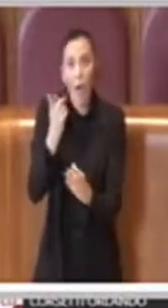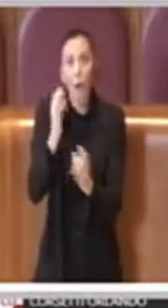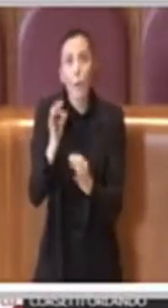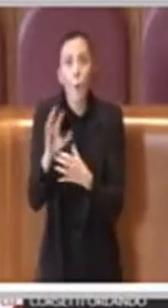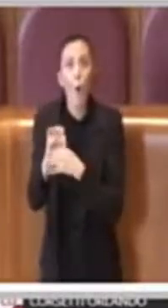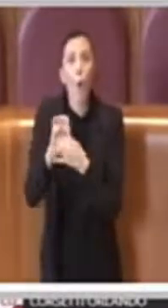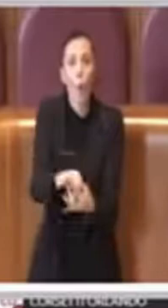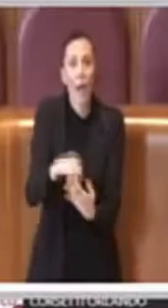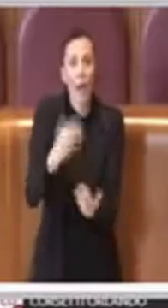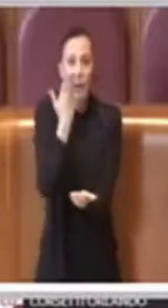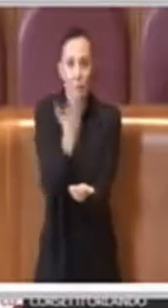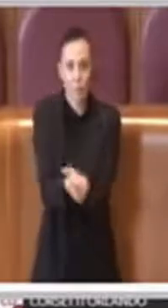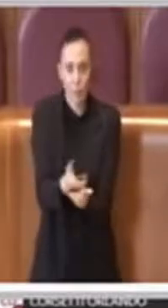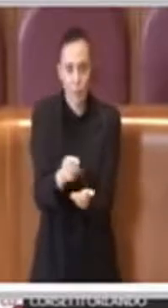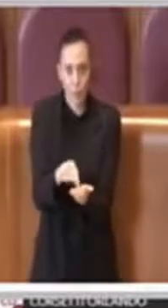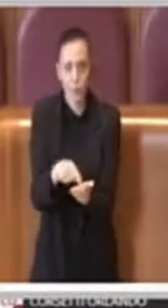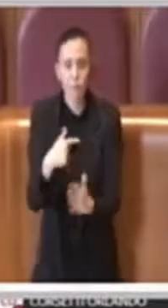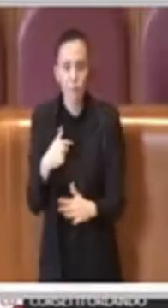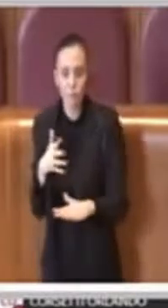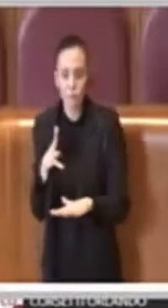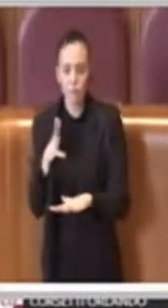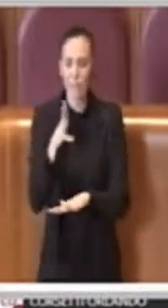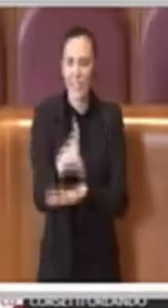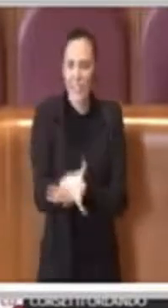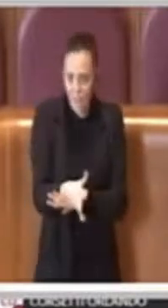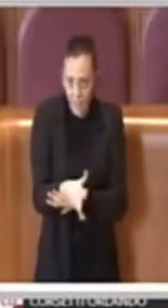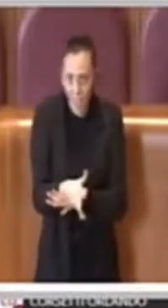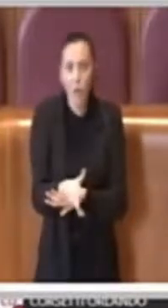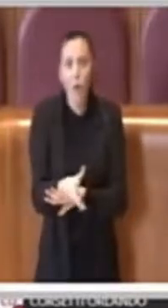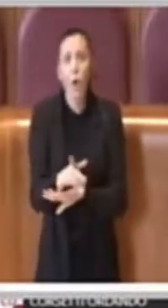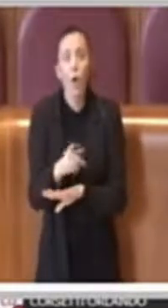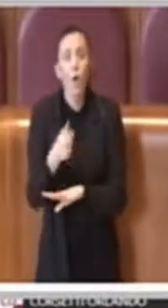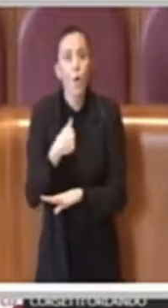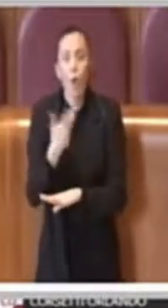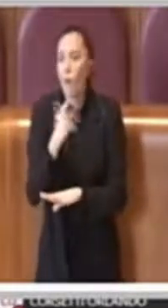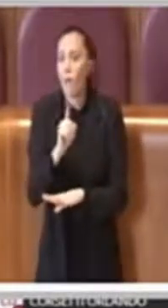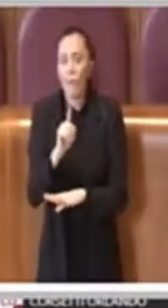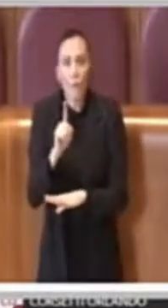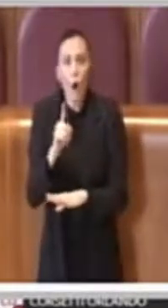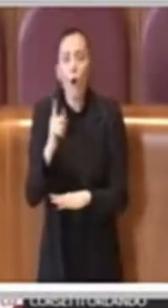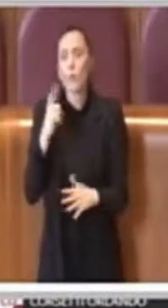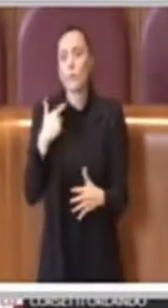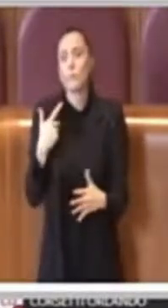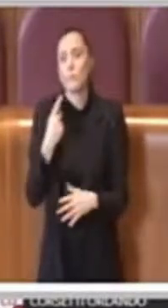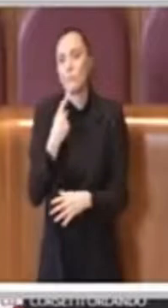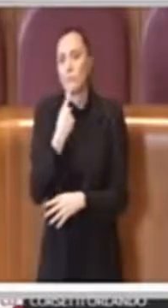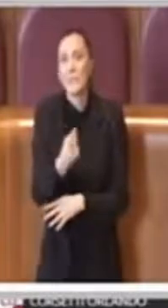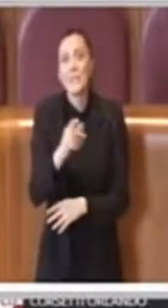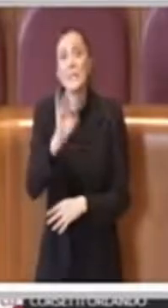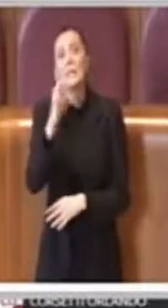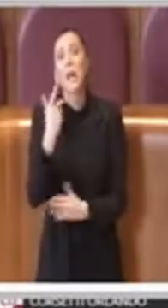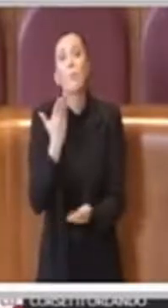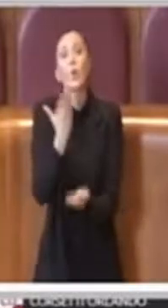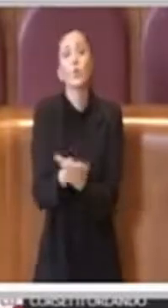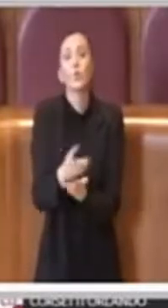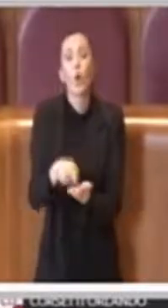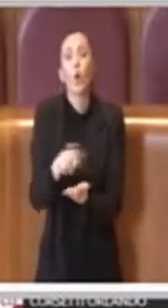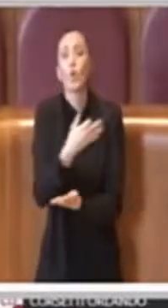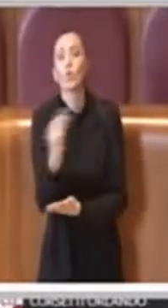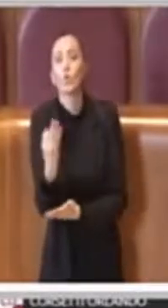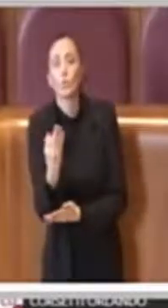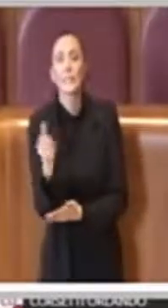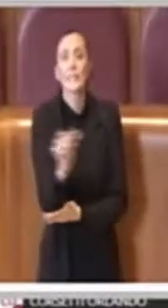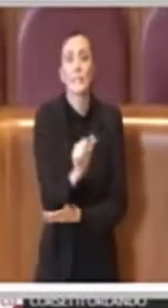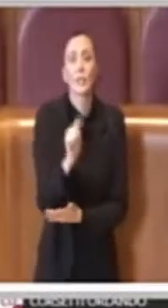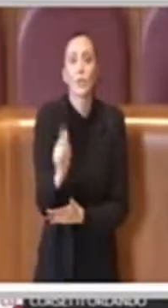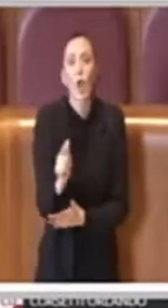intervengo, non entro neanche nel merito della mozione se è giusto o non è giusto o sbagliato, ma intervengo per dare la